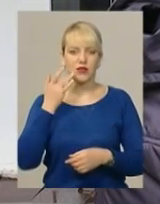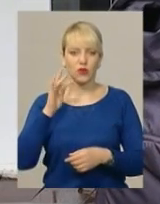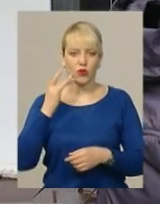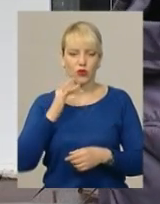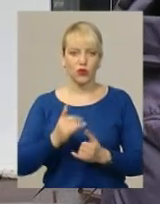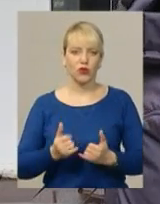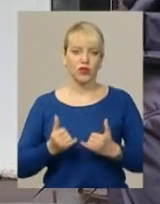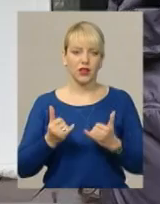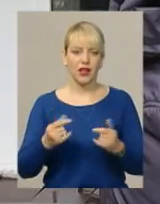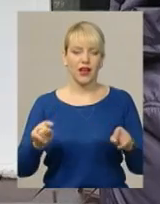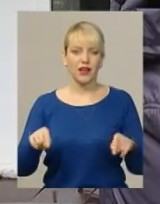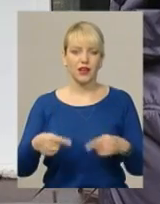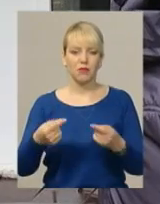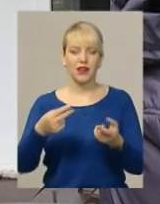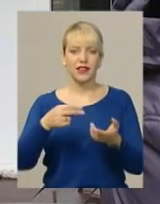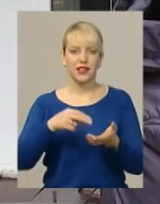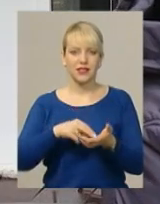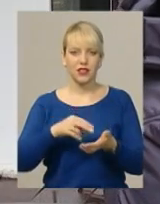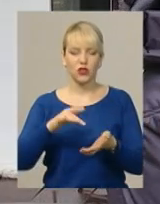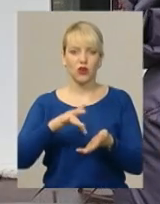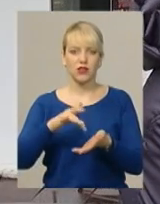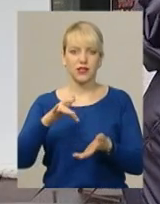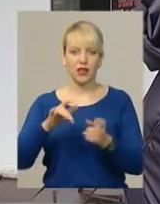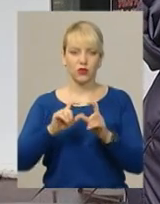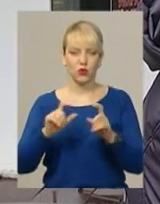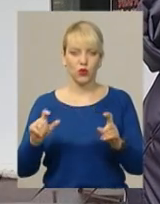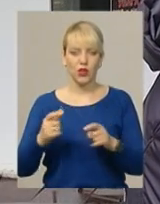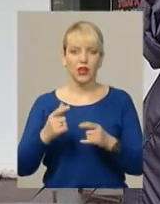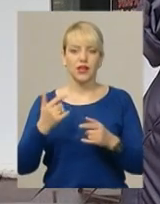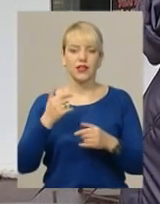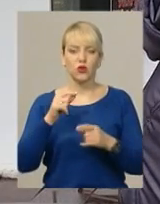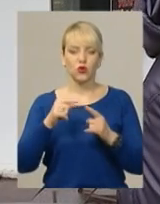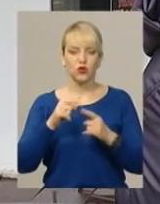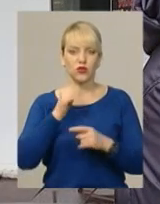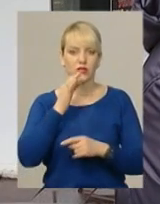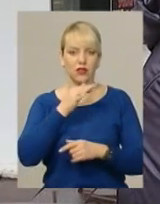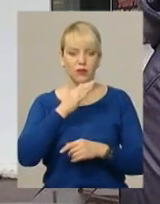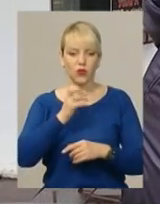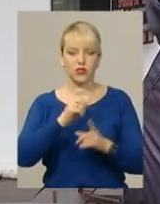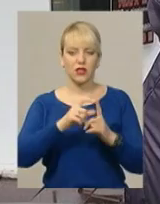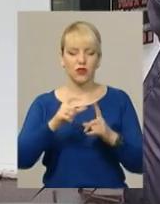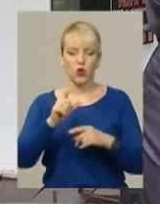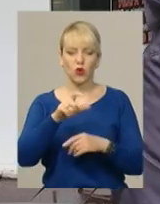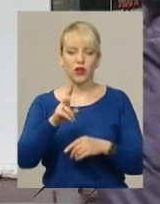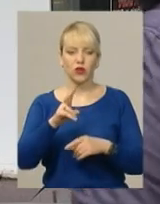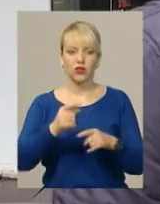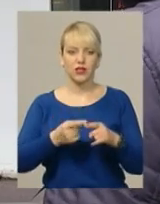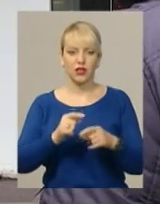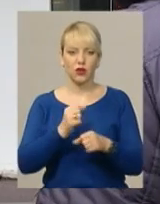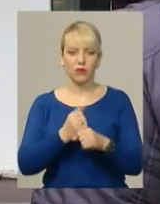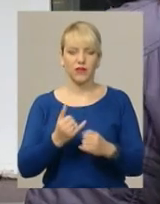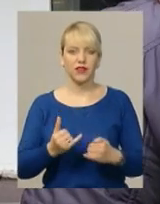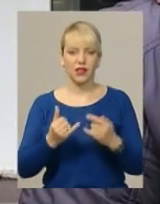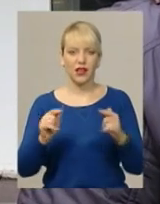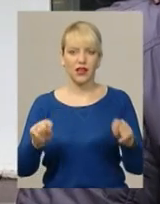реабілітаційного центру. Точно я не можу сказати, але за словами людей, які це робили, це якраз для реабілітації